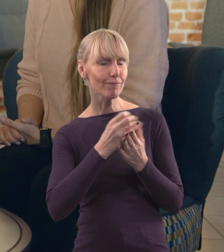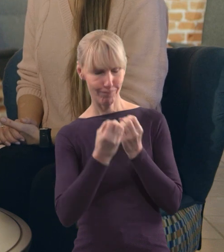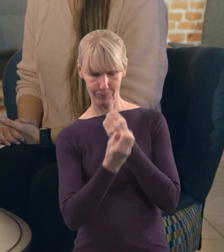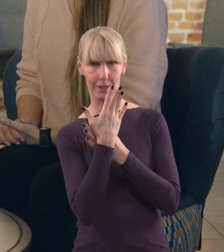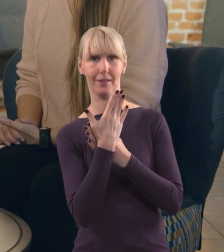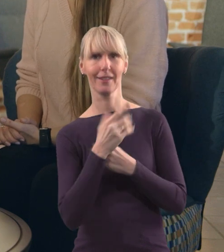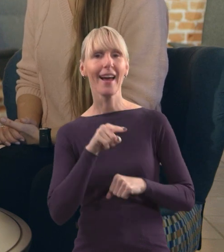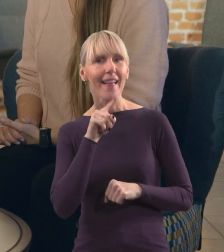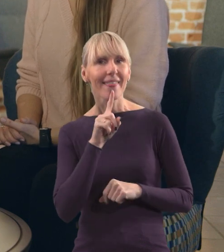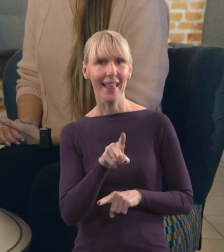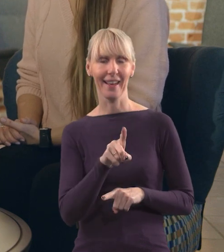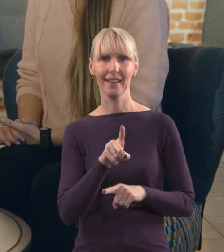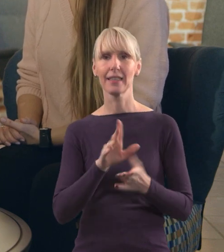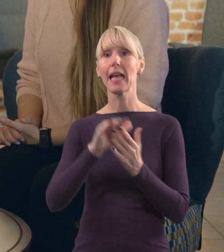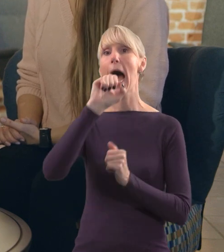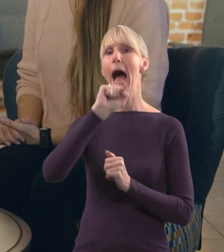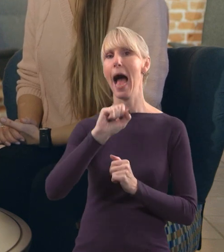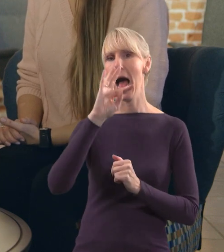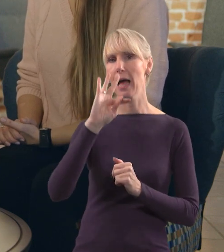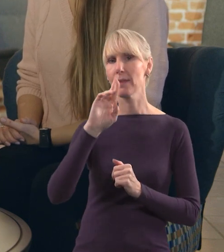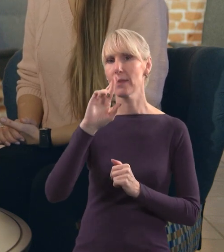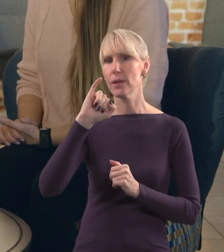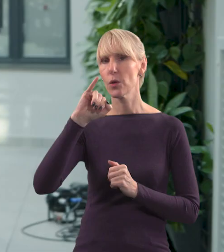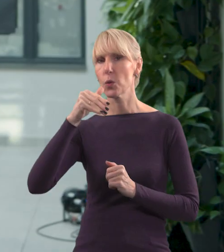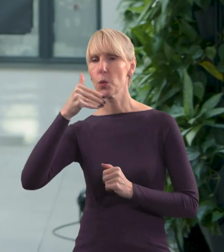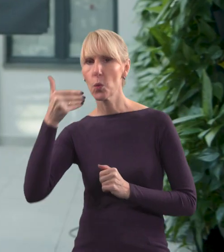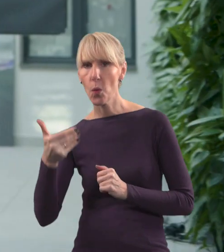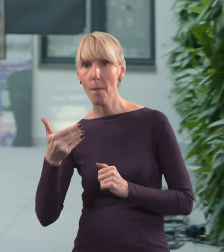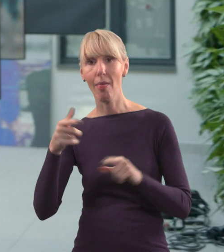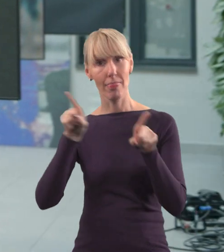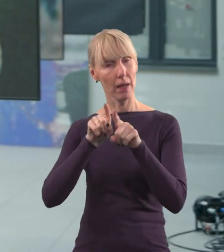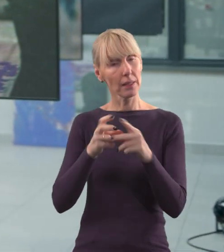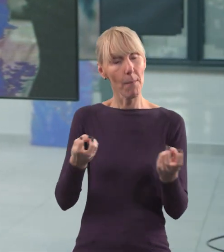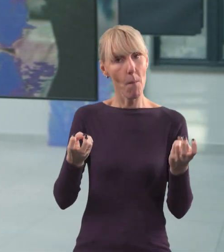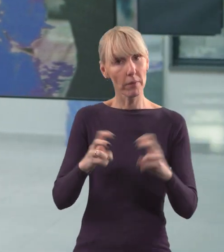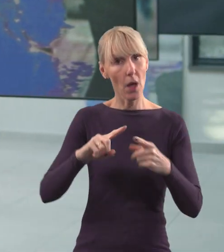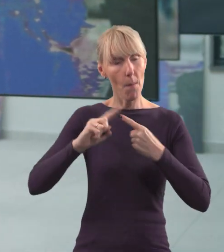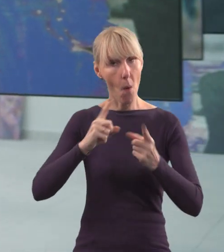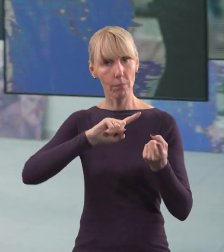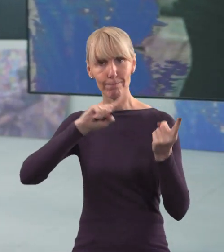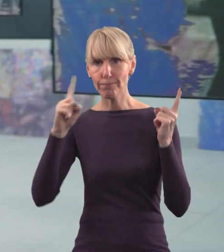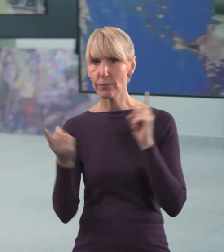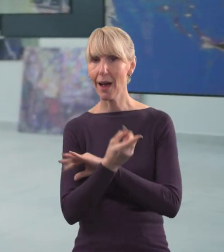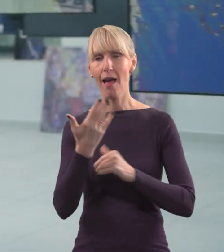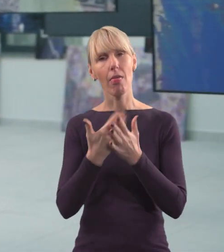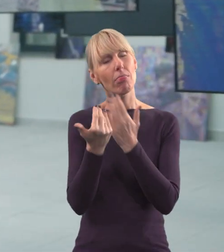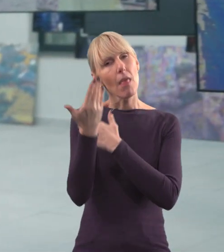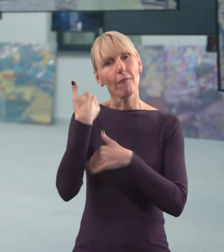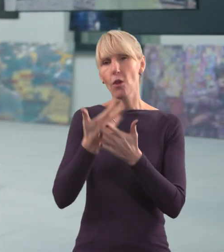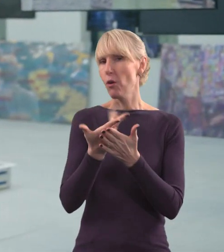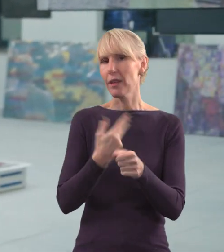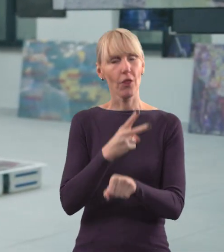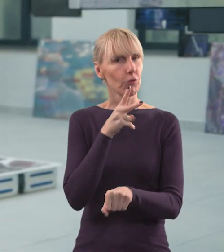bardzo nieoczywiste, czyli atrium, również które powstało po modernizacji. Miejsce niedostępne kiedyś dla Skierniewiczan,